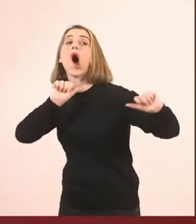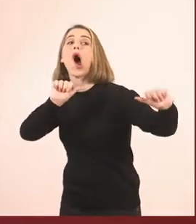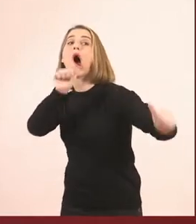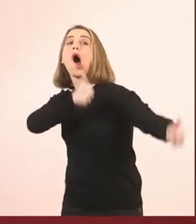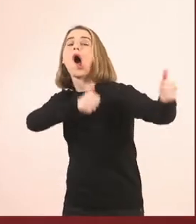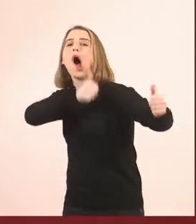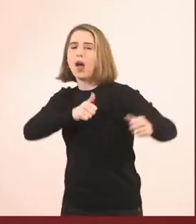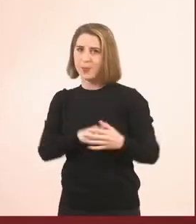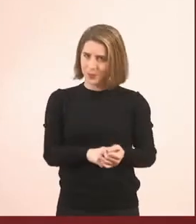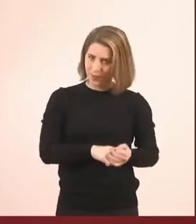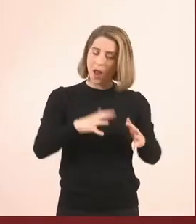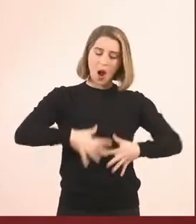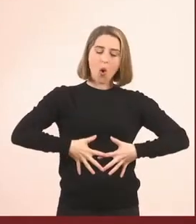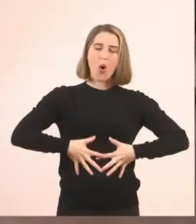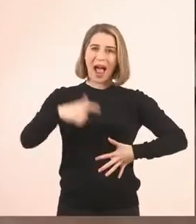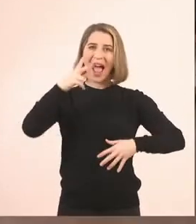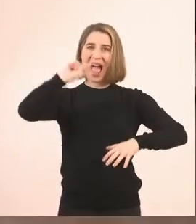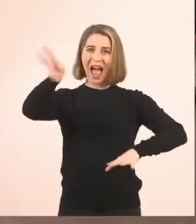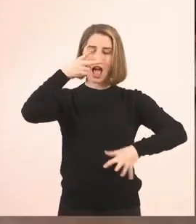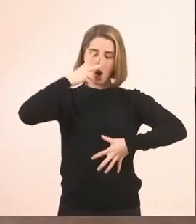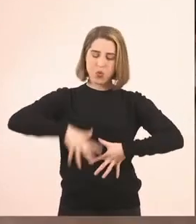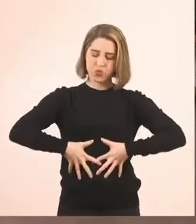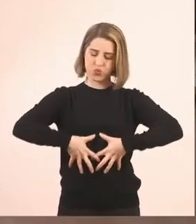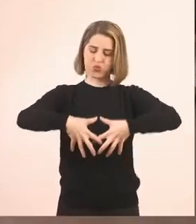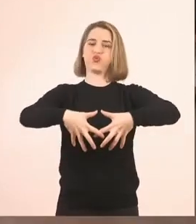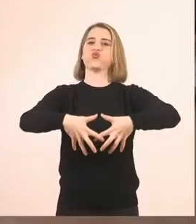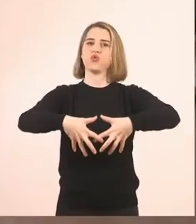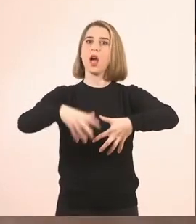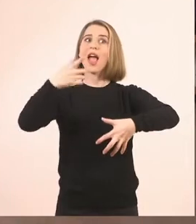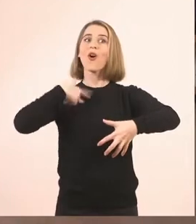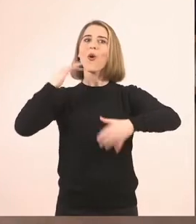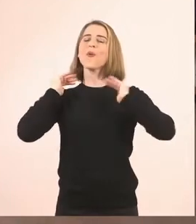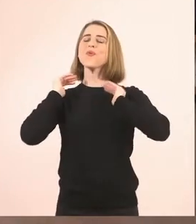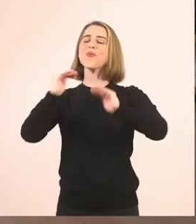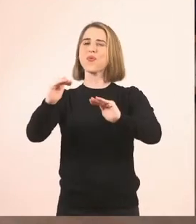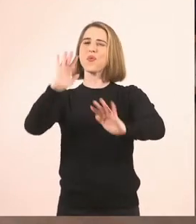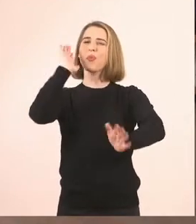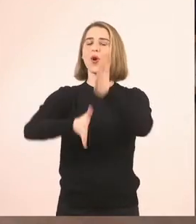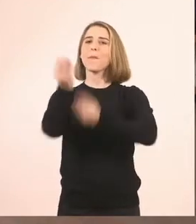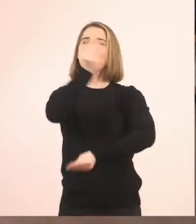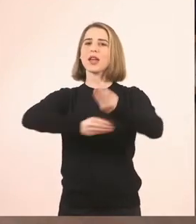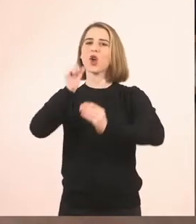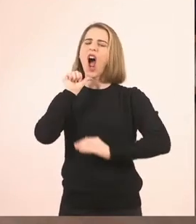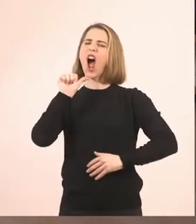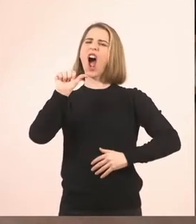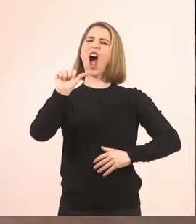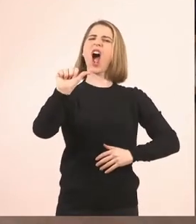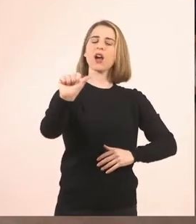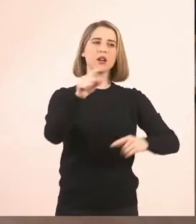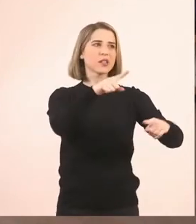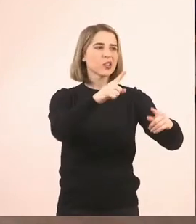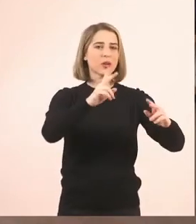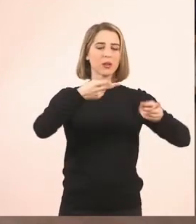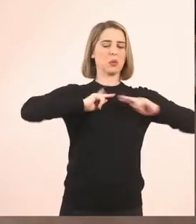περισσότερη ώρα, σε σχέση με τον άλλο που θα αναπνεύσει, θα πάρει μικρή κοφτεία αναπνοή και θα κάνει ένα